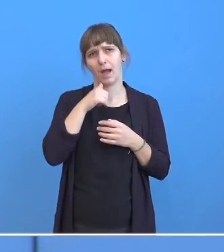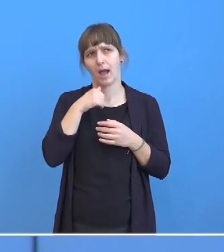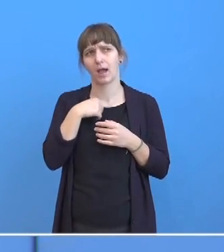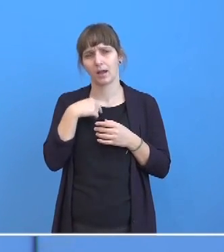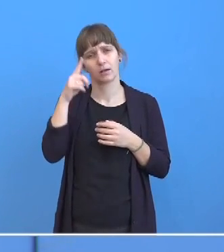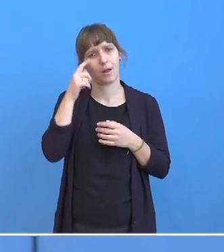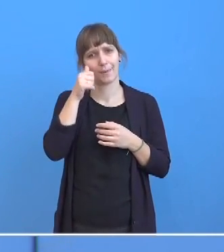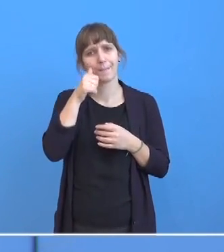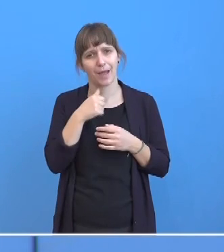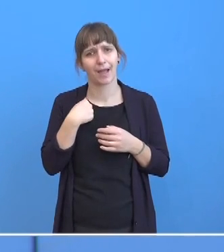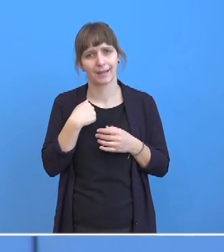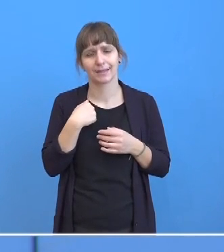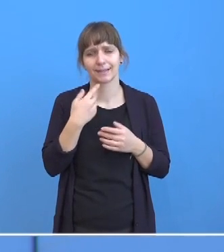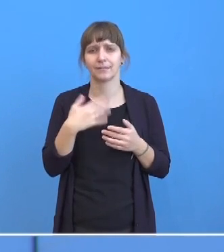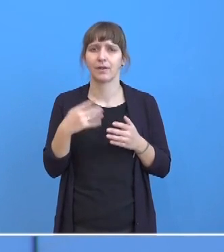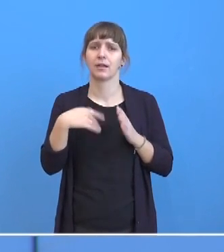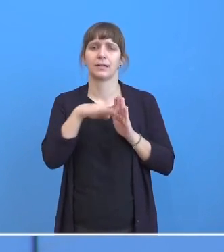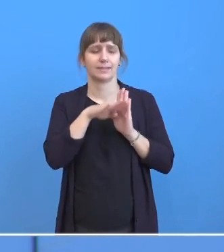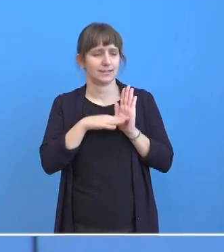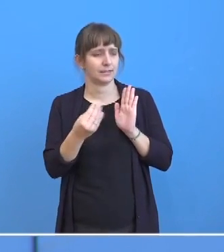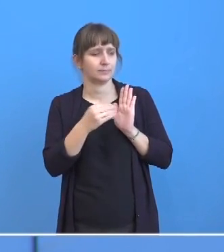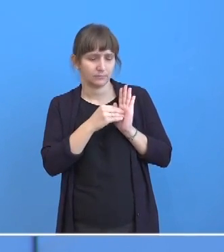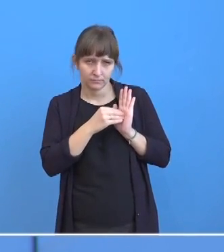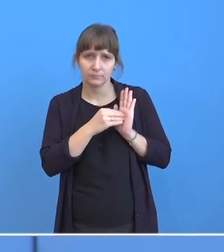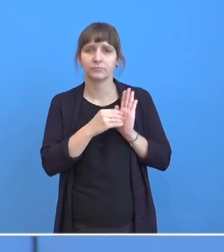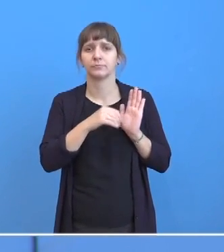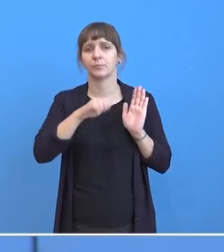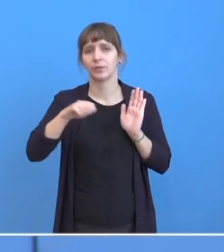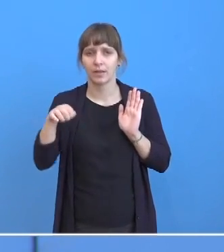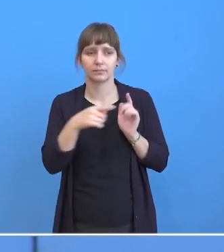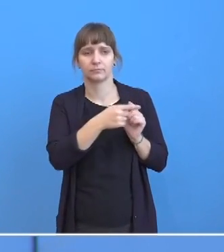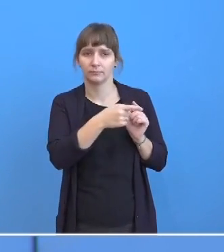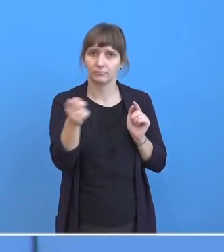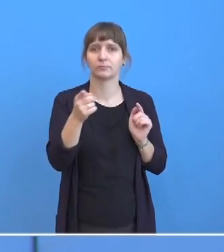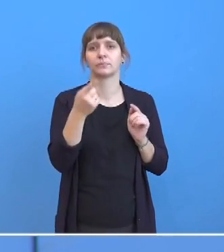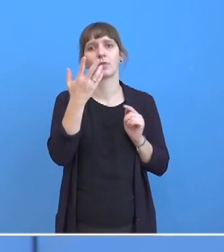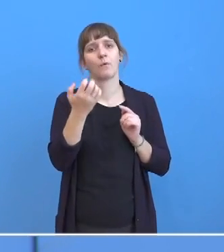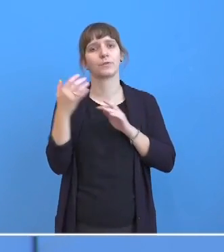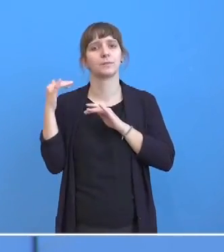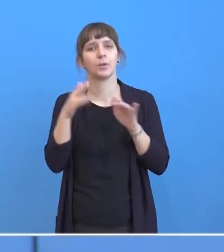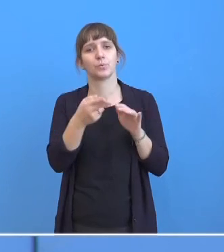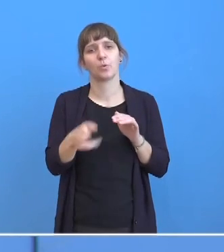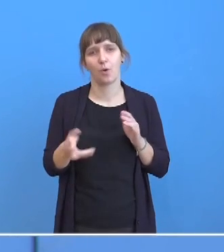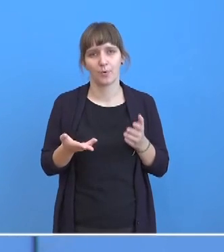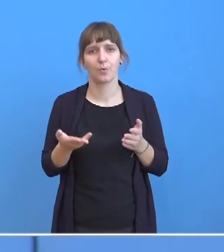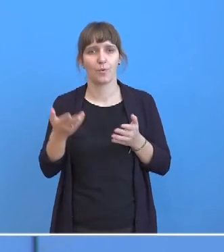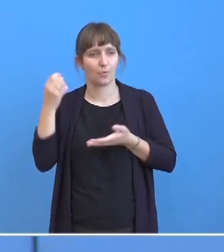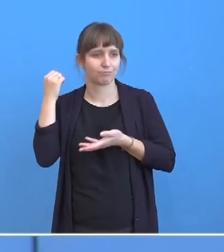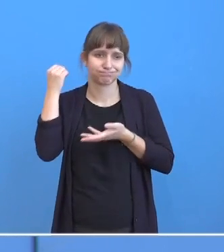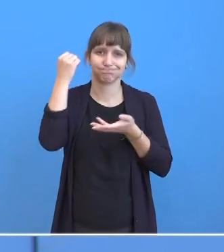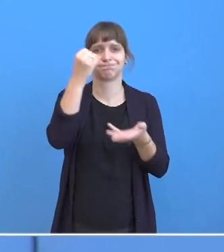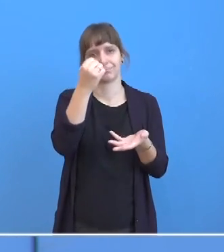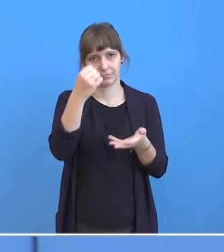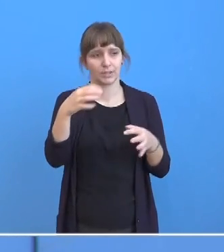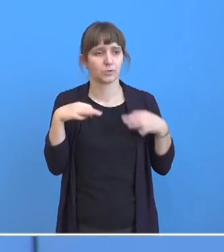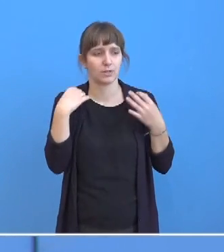gesetzlich die Voraussetzung dafür geschaffen, dass ad hoc 50 Millionen Euro für die Gesundheitsämter im